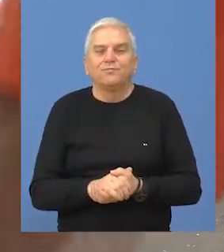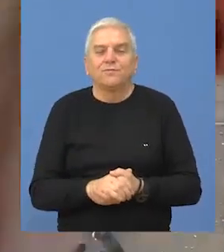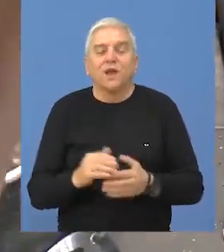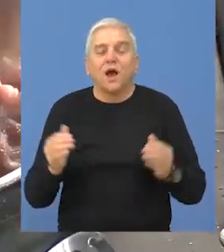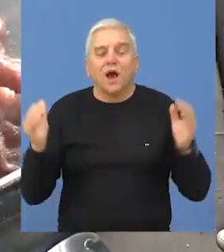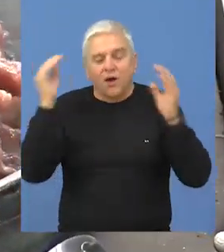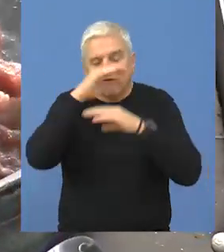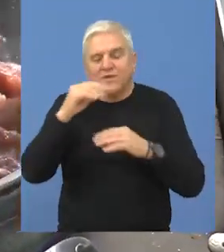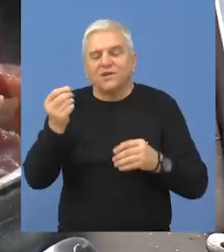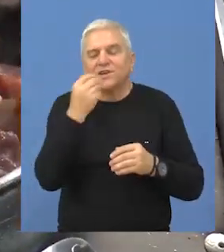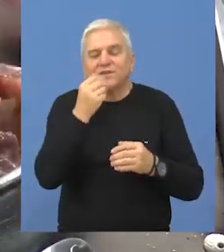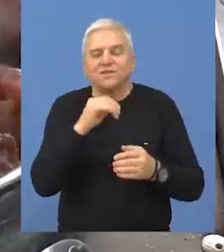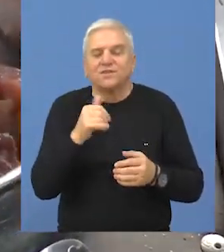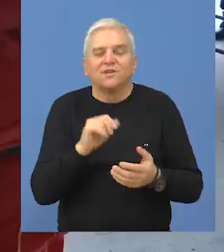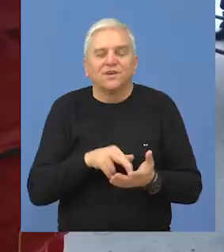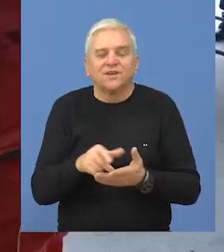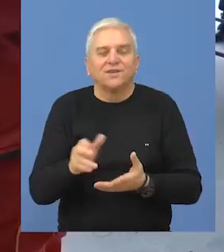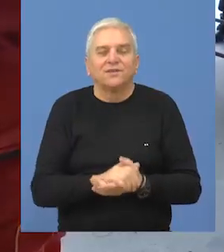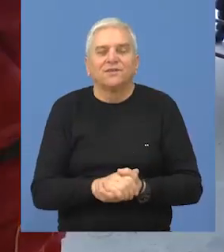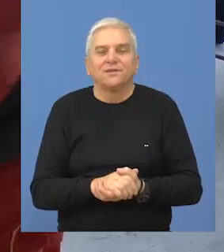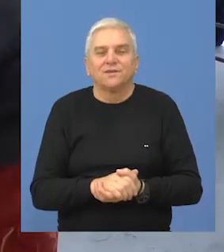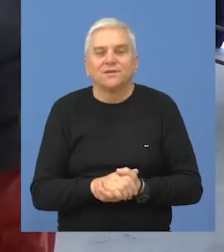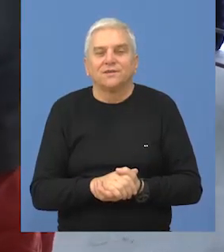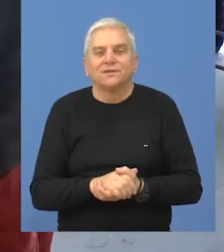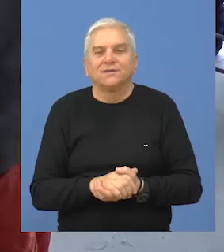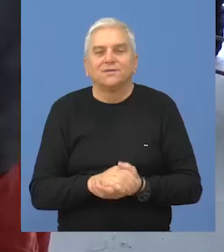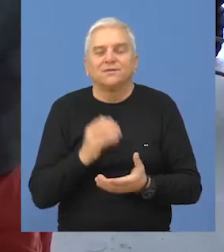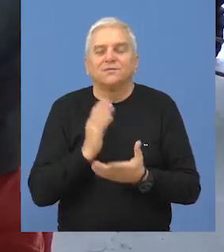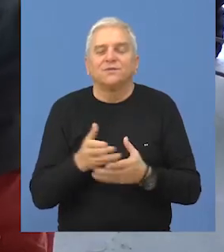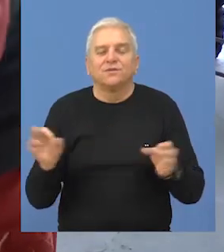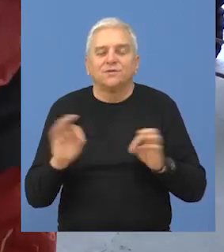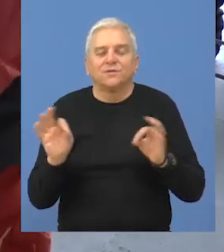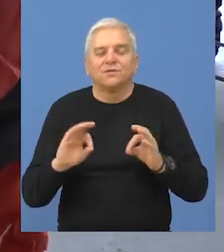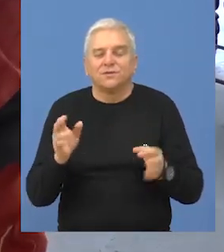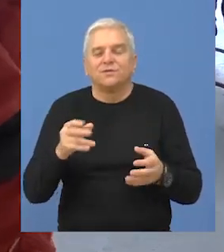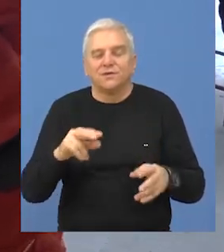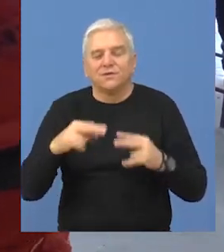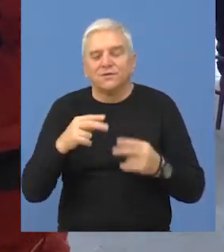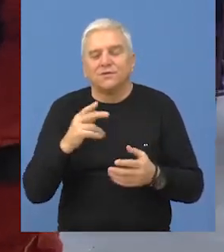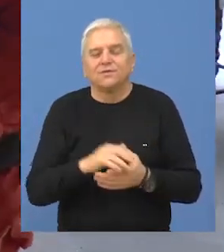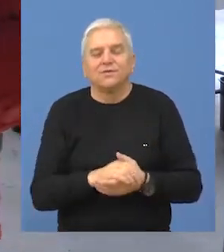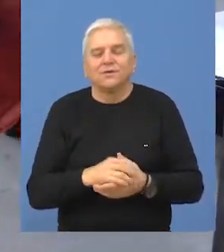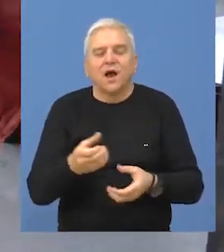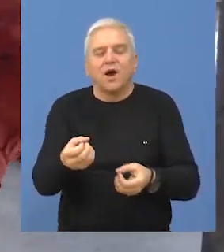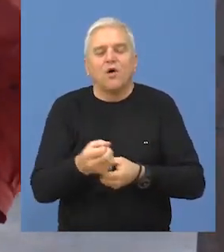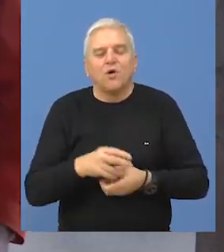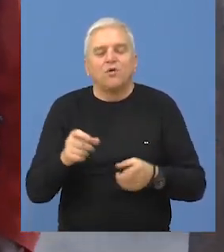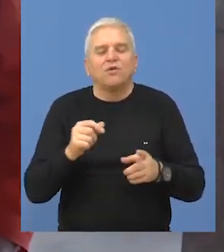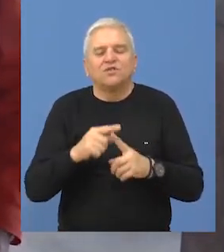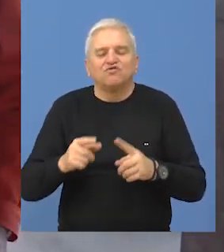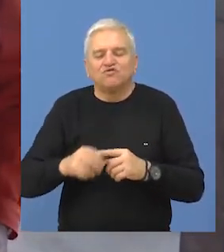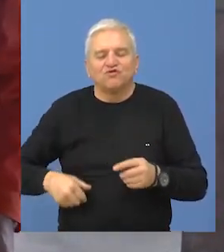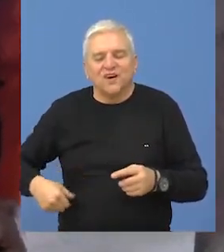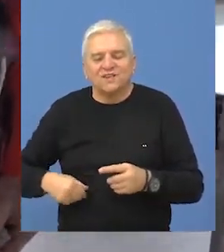A za večeru ide, naravno, bit će spremno, pa će i to biti na meni, hurka,